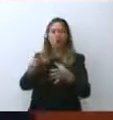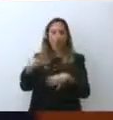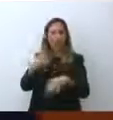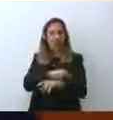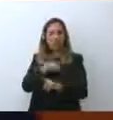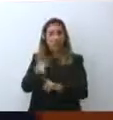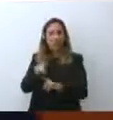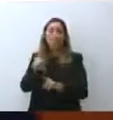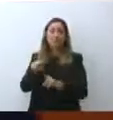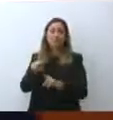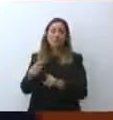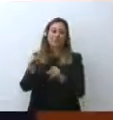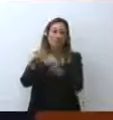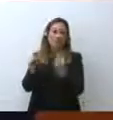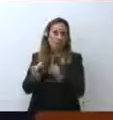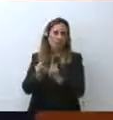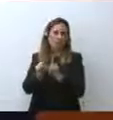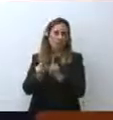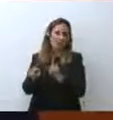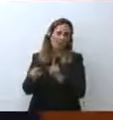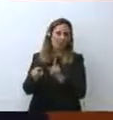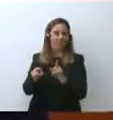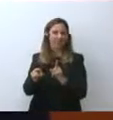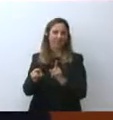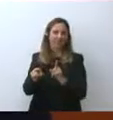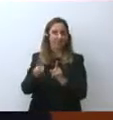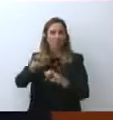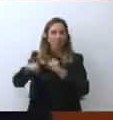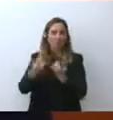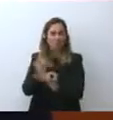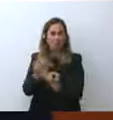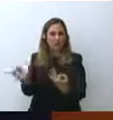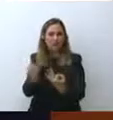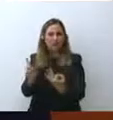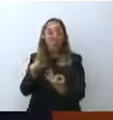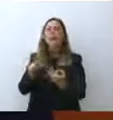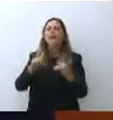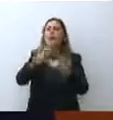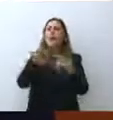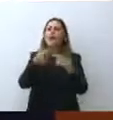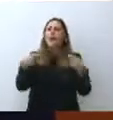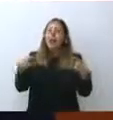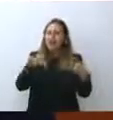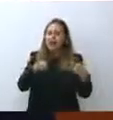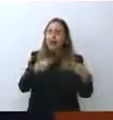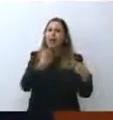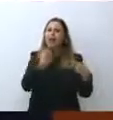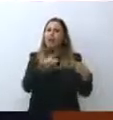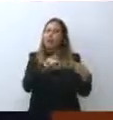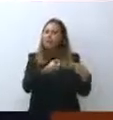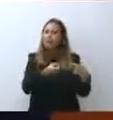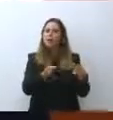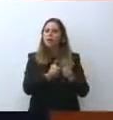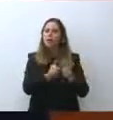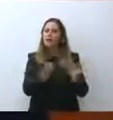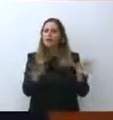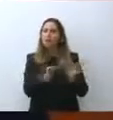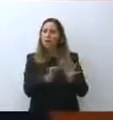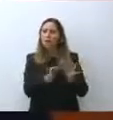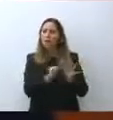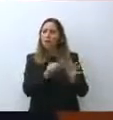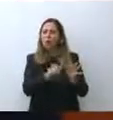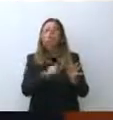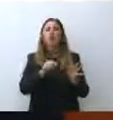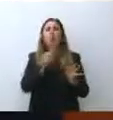C'è una lega diversa che hai imparato a conoscere con il suo governo, poi c'è la lega di Borghi, io le volevo chiedere, lei si sente più